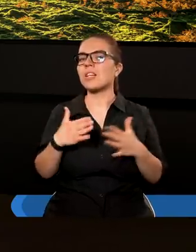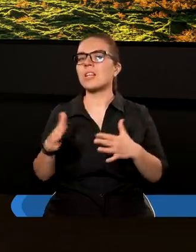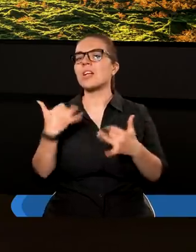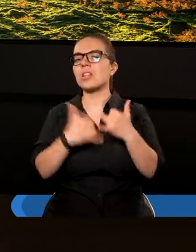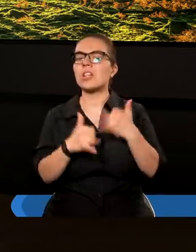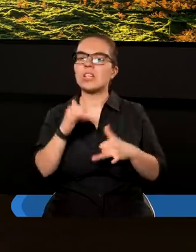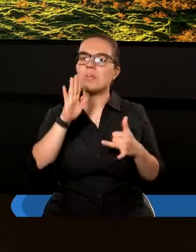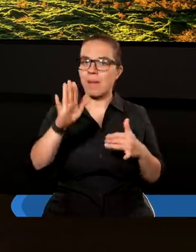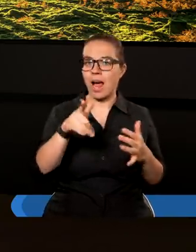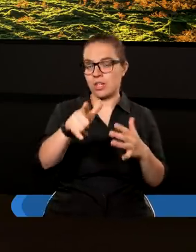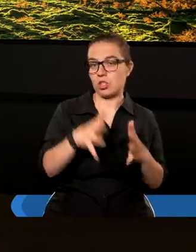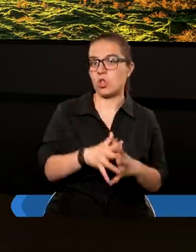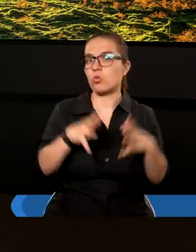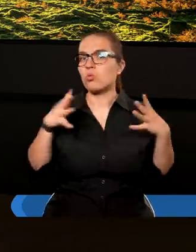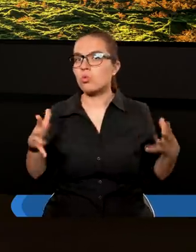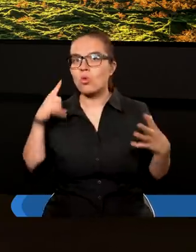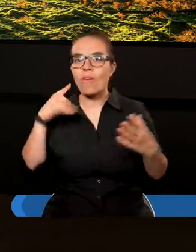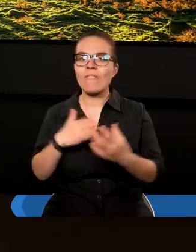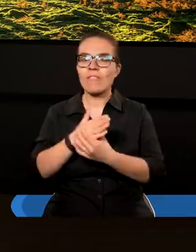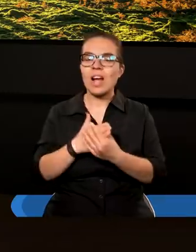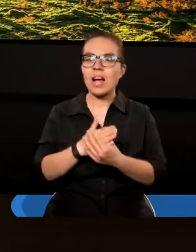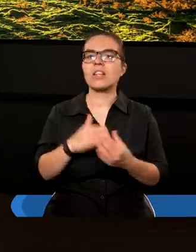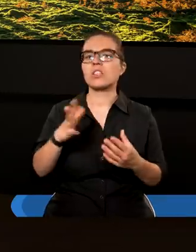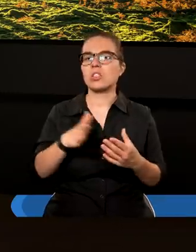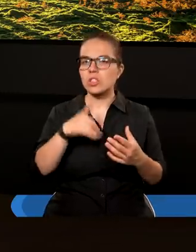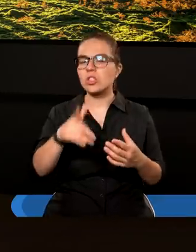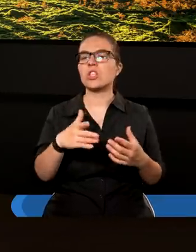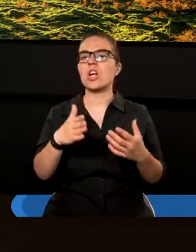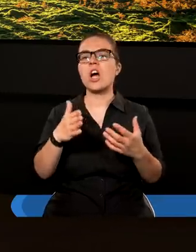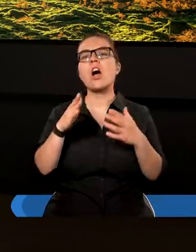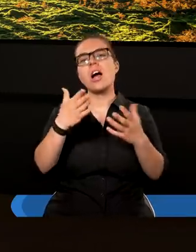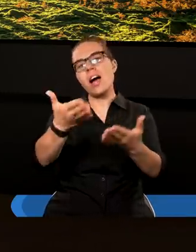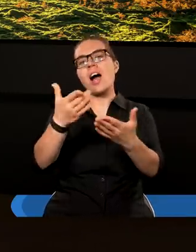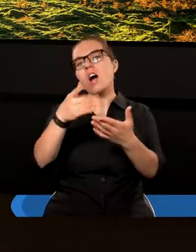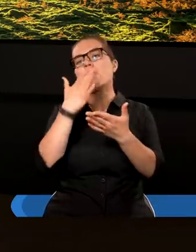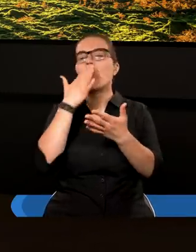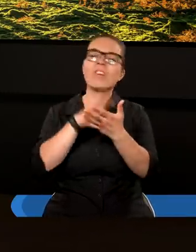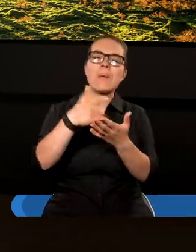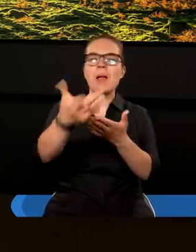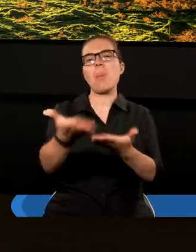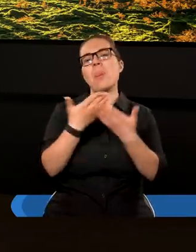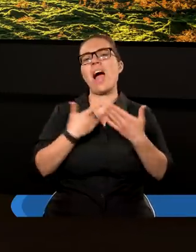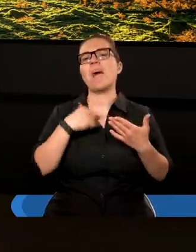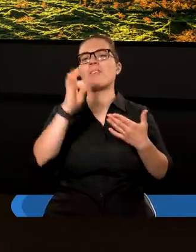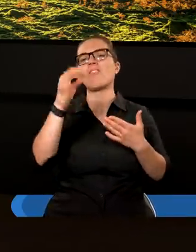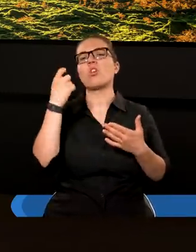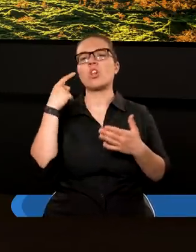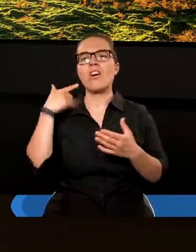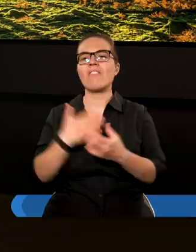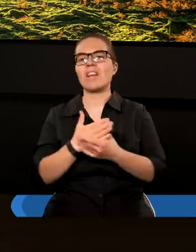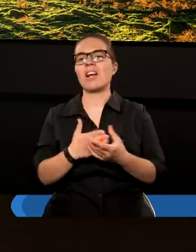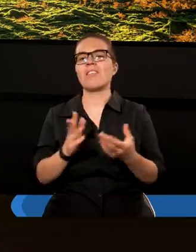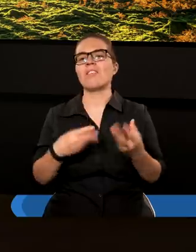masz dużą wiarę i Błażej poprosiłby ciebie daj mi trochę twojej wiary. Jeżeli on ma może